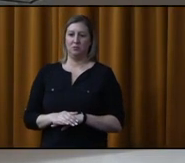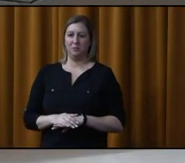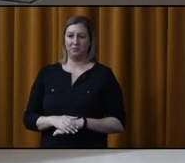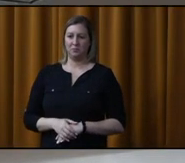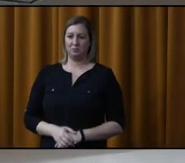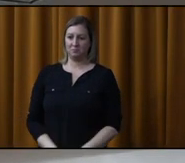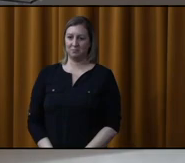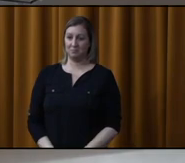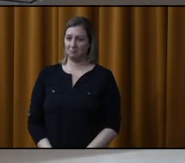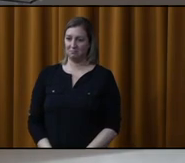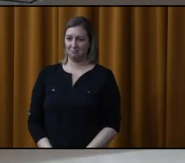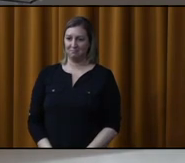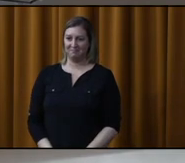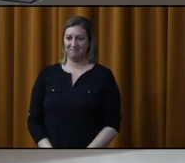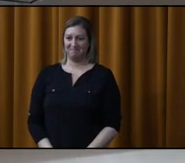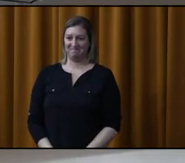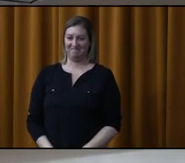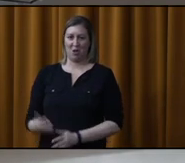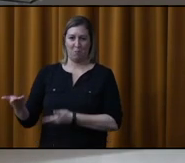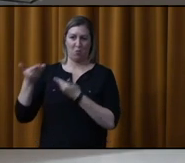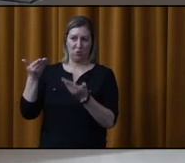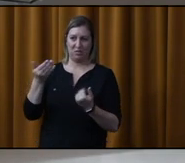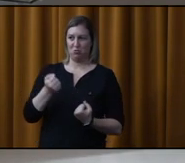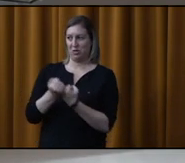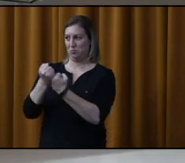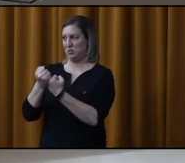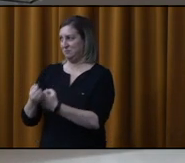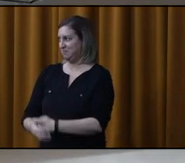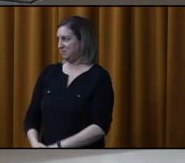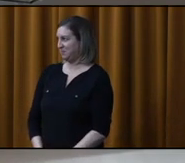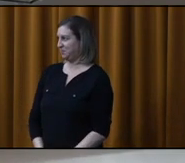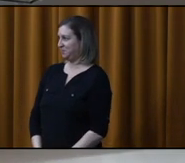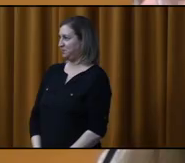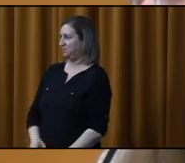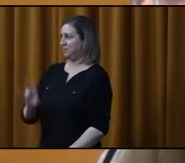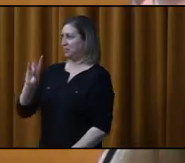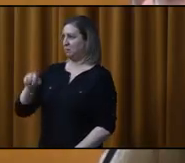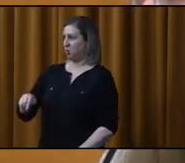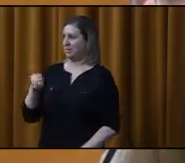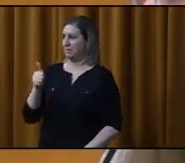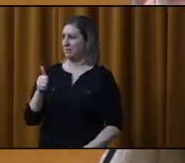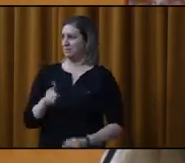J'en fais la proposition, M. le Président. J'appuie, M. le Président. Merci. 7.10.